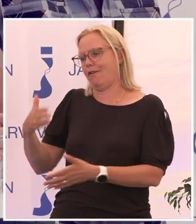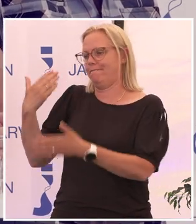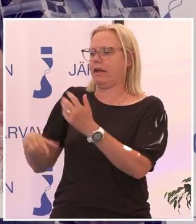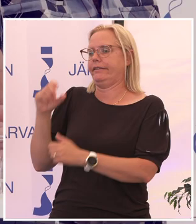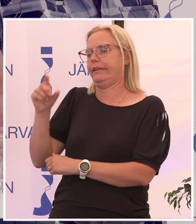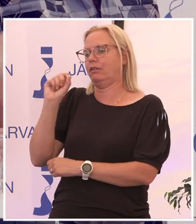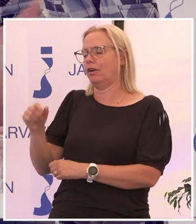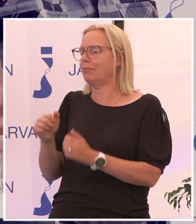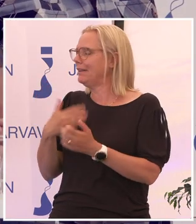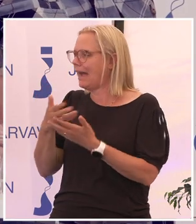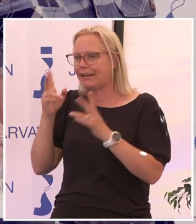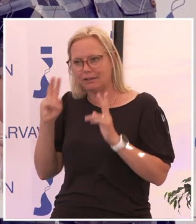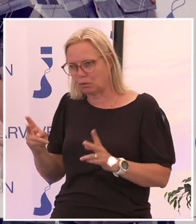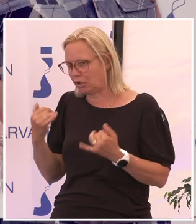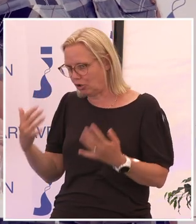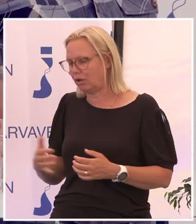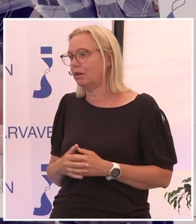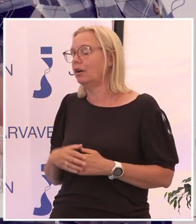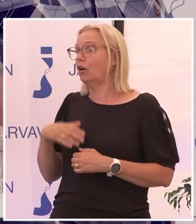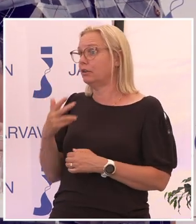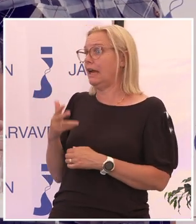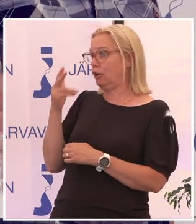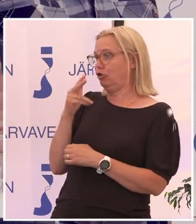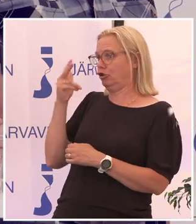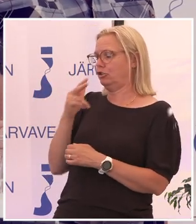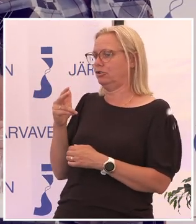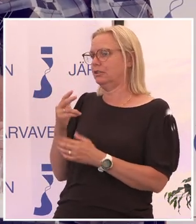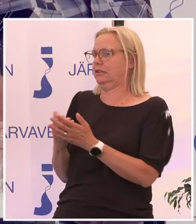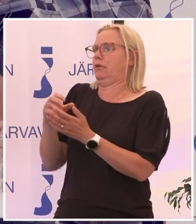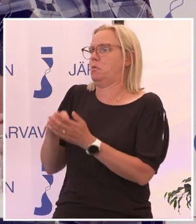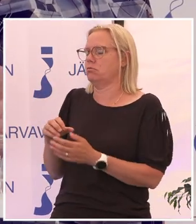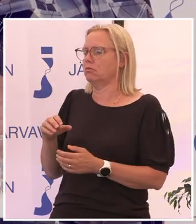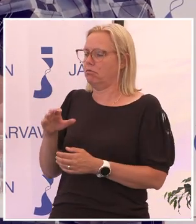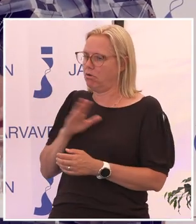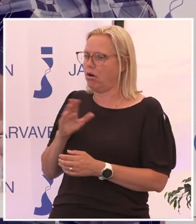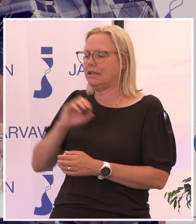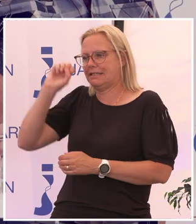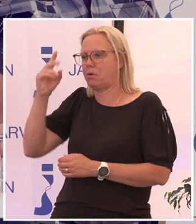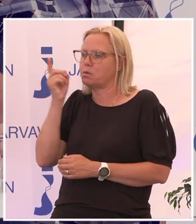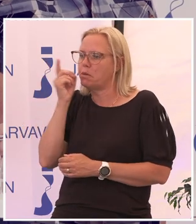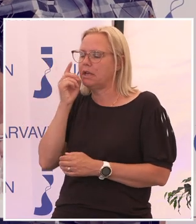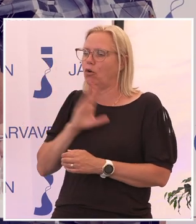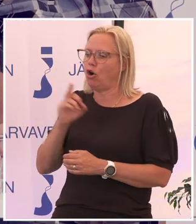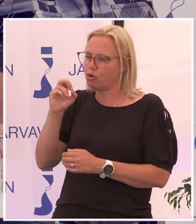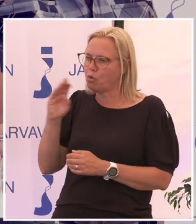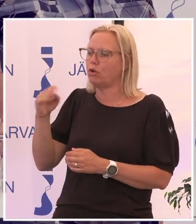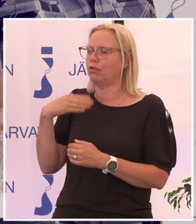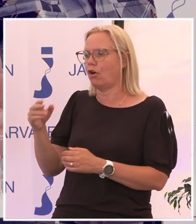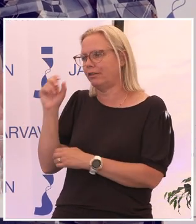Och alla är inte det och som du säger, det är en lyx tillvaro att ha en smart telefon och ha råd med det digitala.